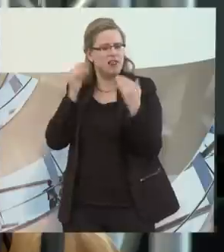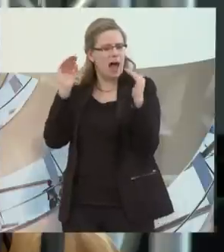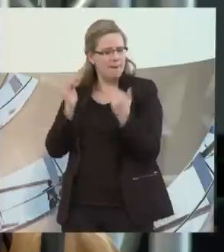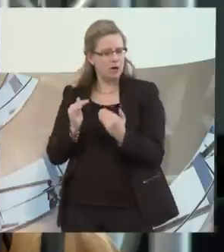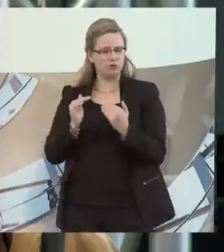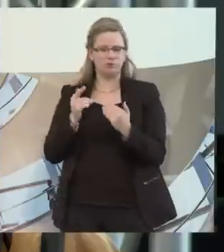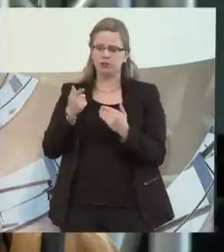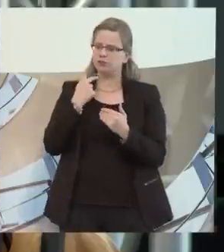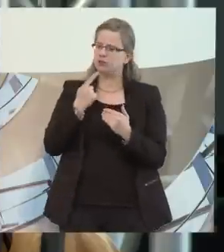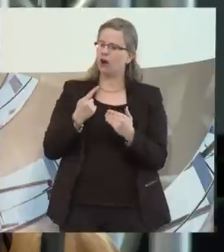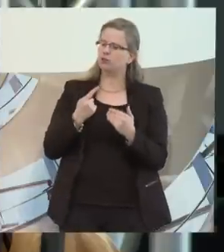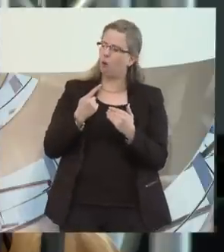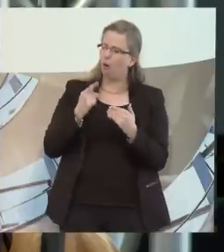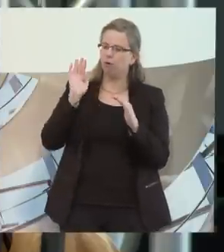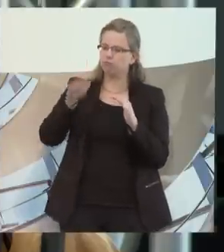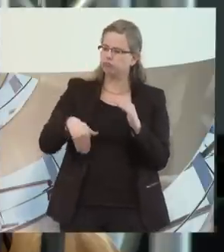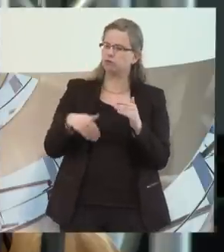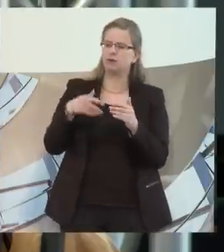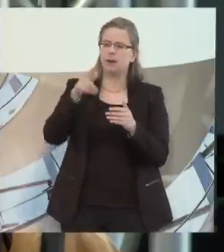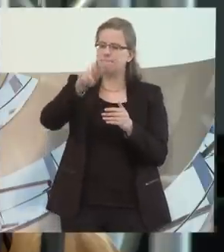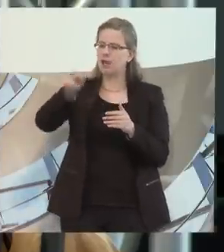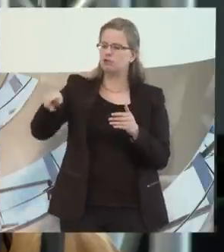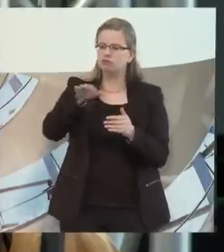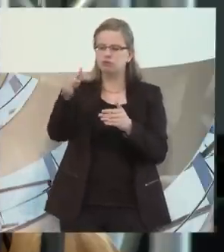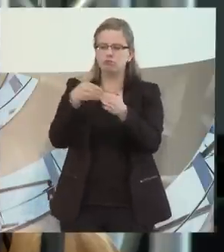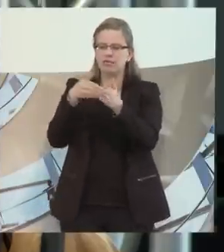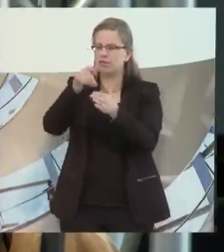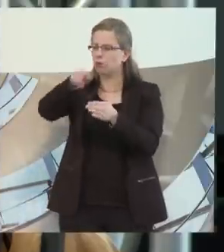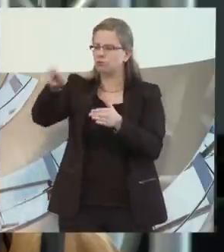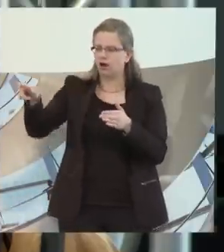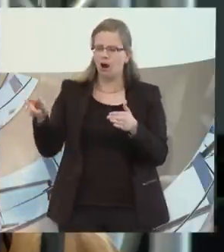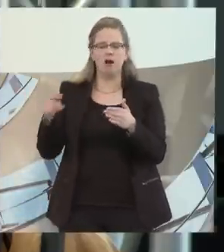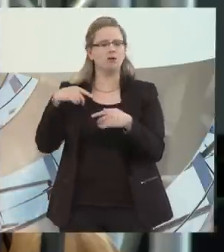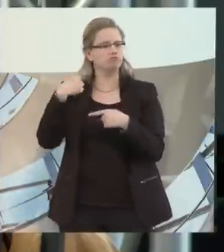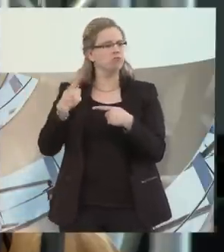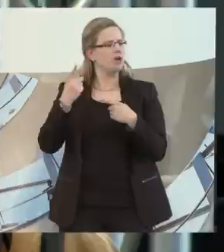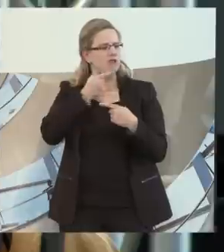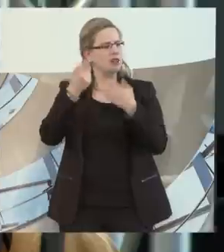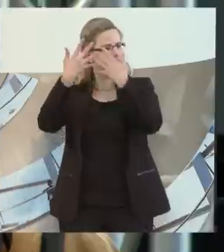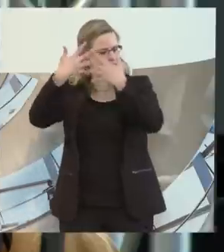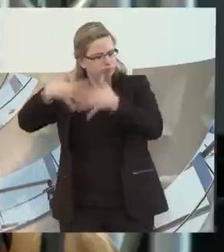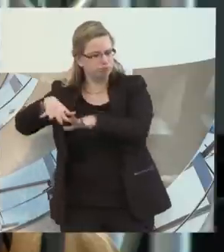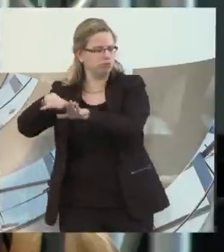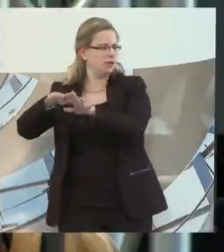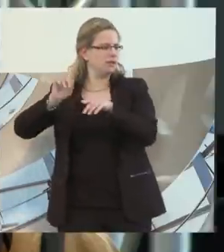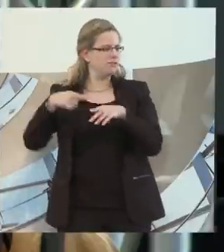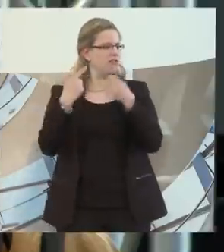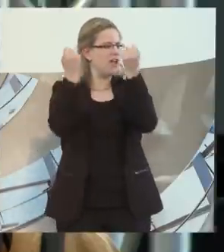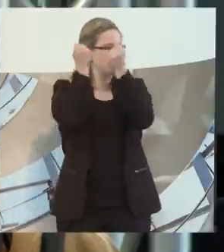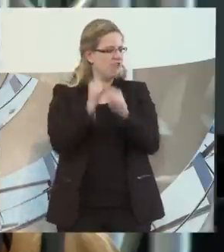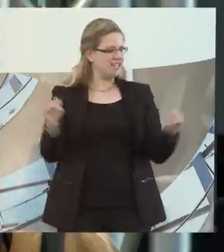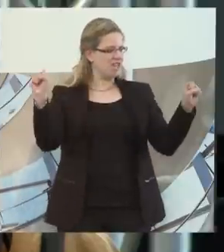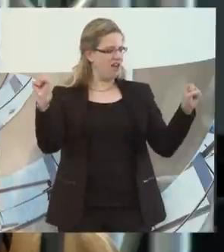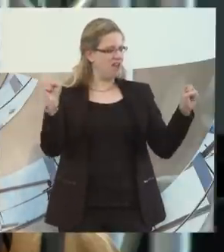Behinderung mit künstlerischen Begabungen bin und habe innerhalb meines mittlerweile gewachsenen Festivals anderen